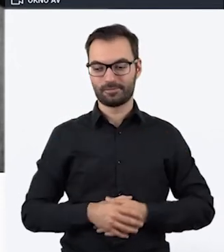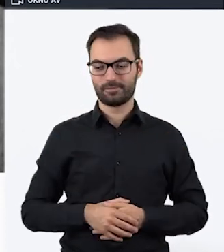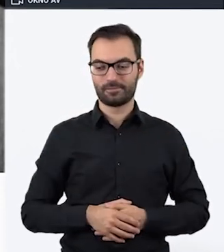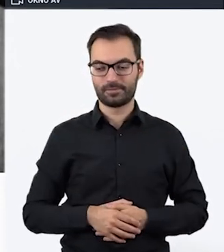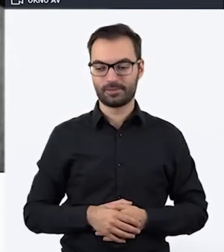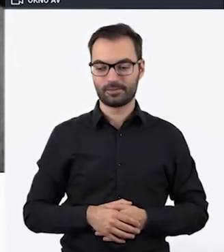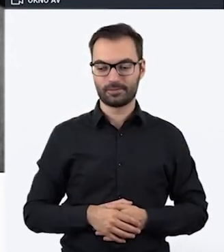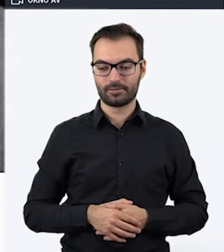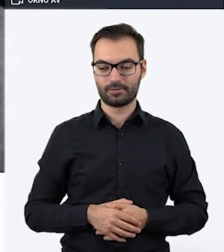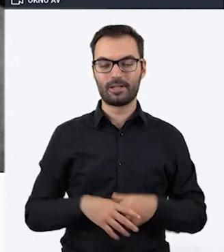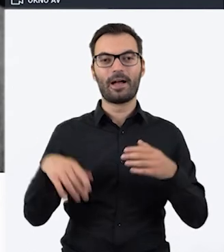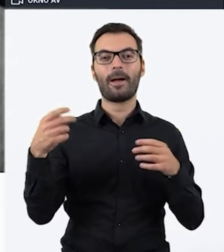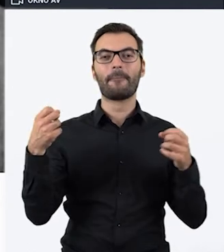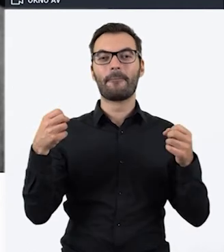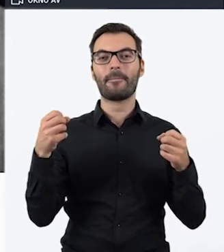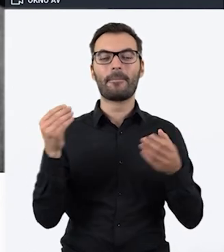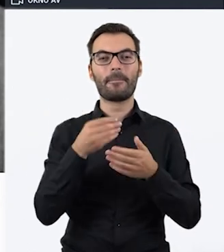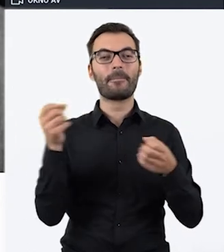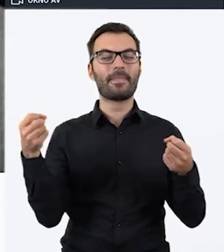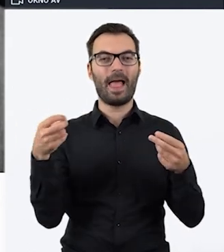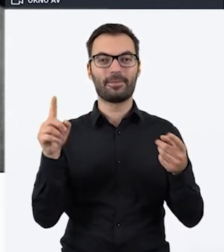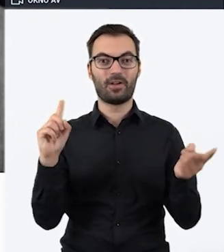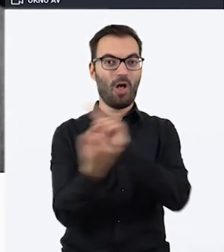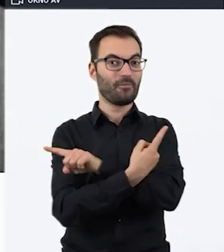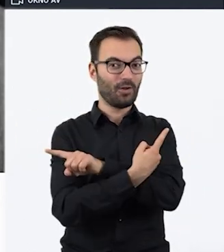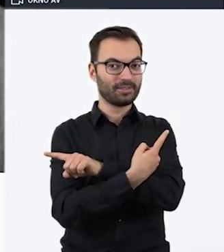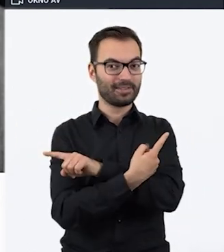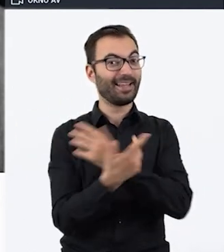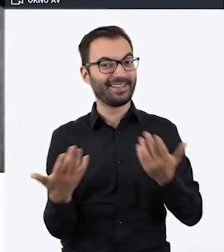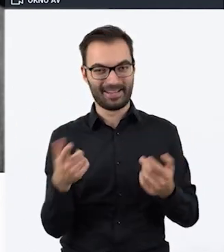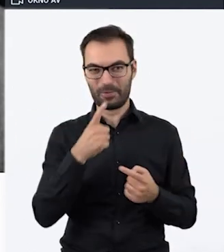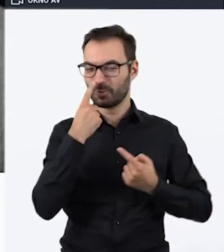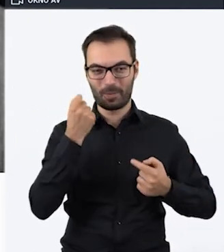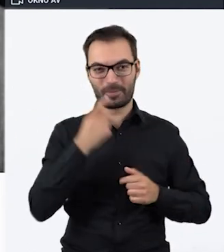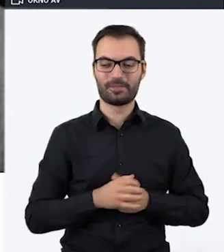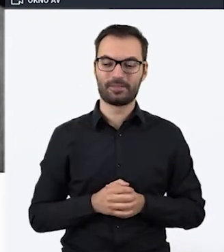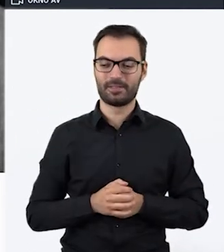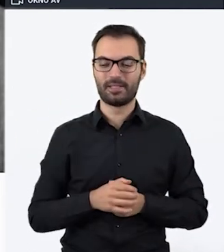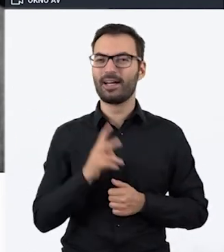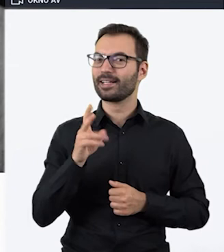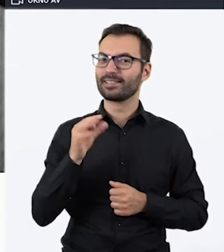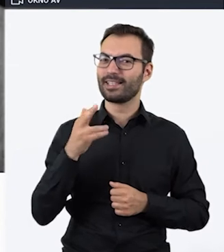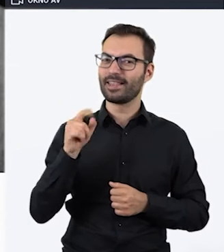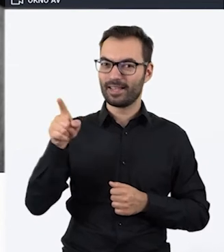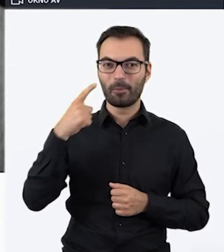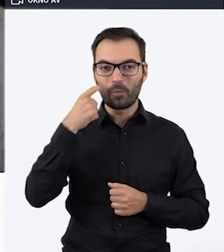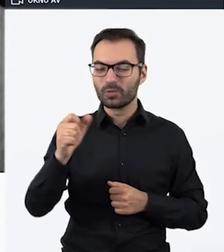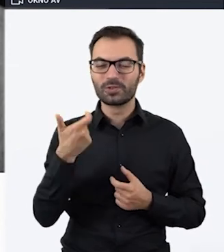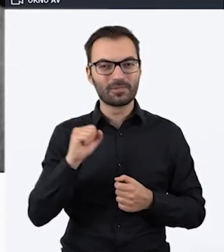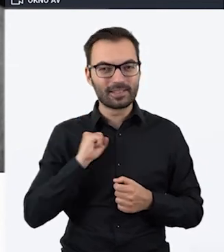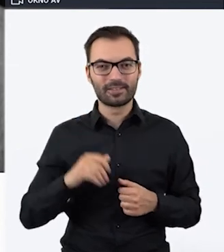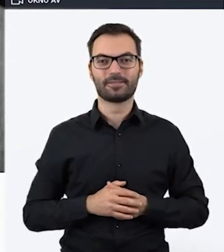Pismo na opak widziałem. To też jest świetny pomysł, super rodzaj szyfrowania. Tobie, Ksenia, coś szczególnie